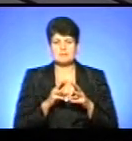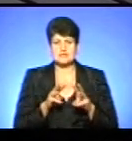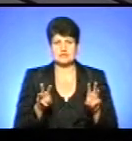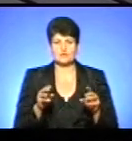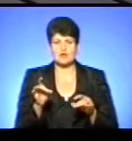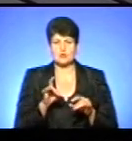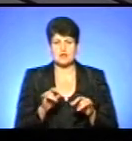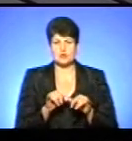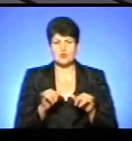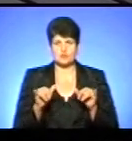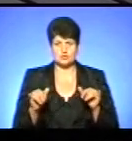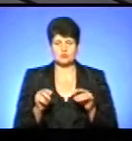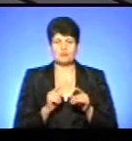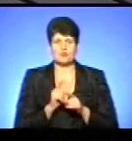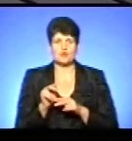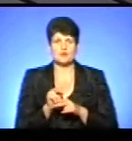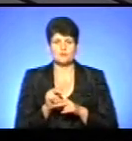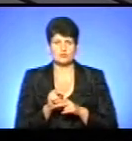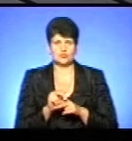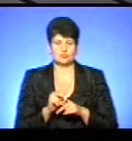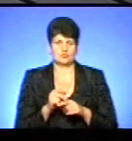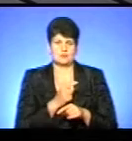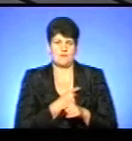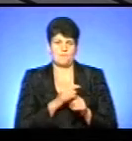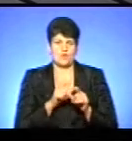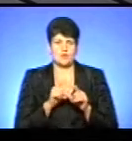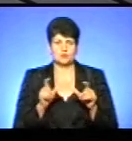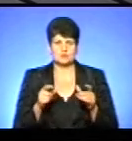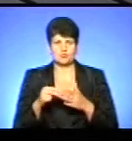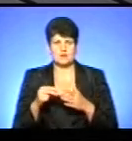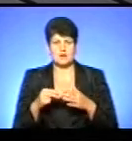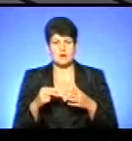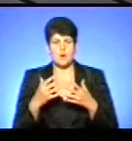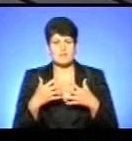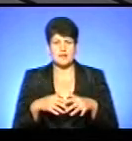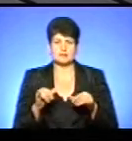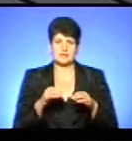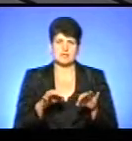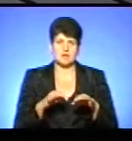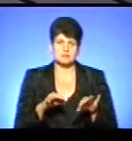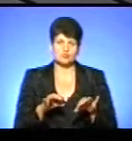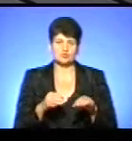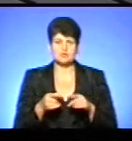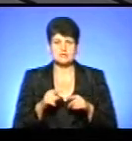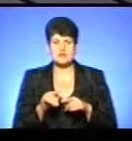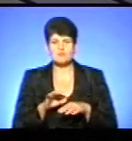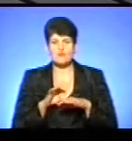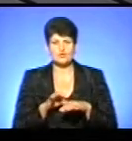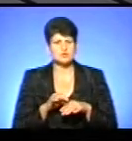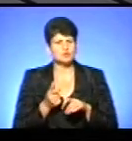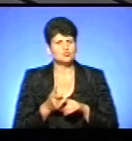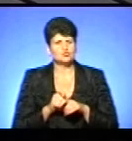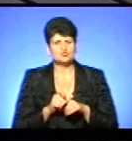реконструкції амбулаторій. І, крім того, закупівлю обладнання і закупівлю транспорт. Тобто, це ведеться під дуже таким